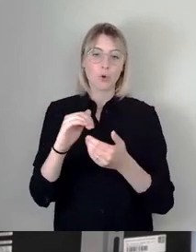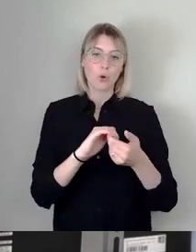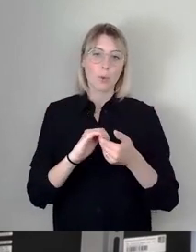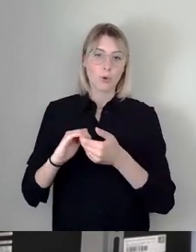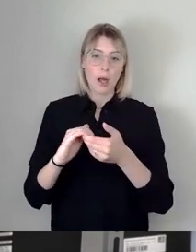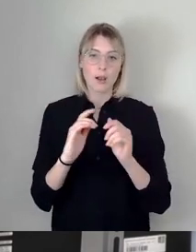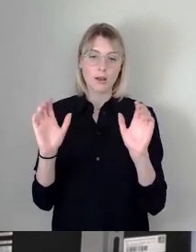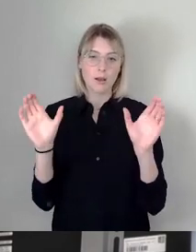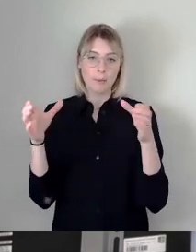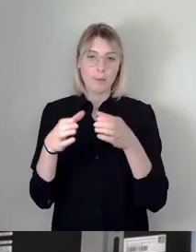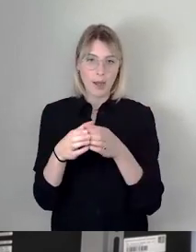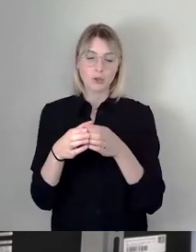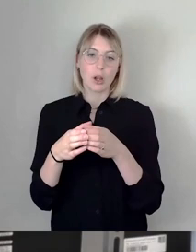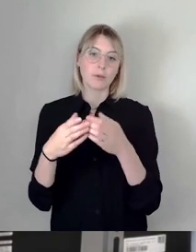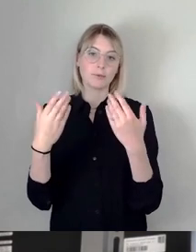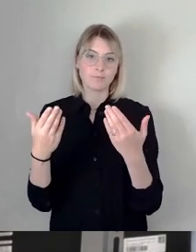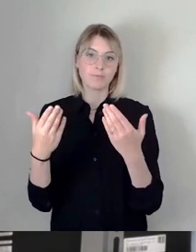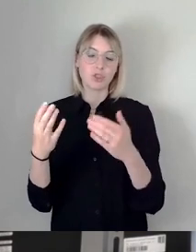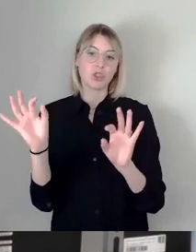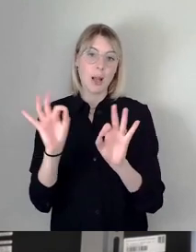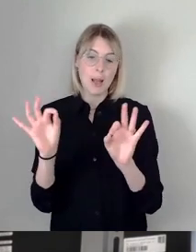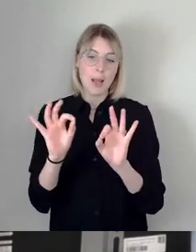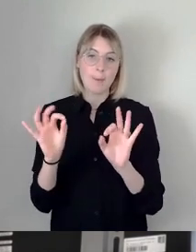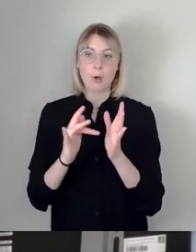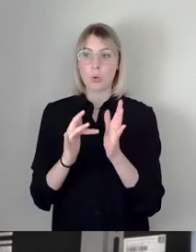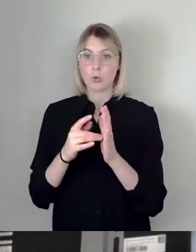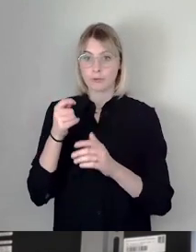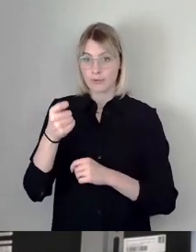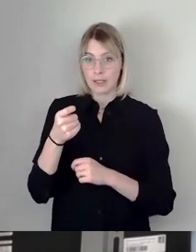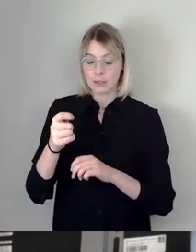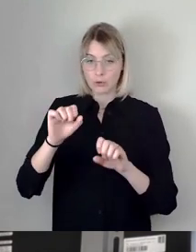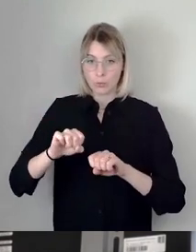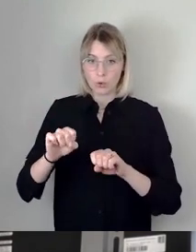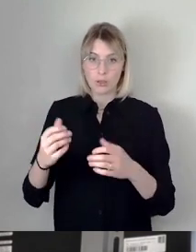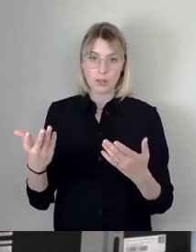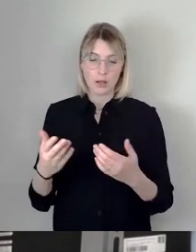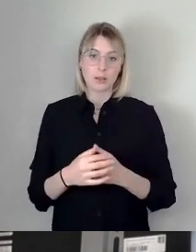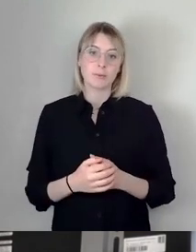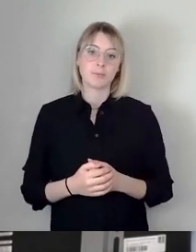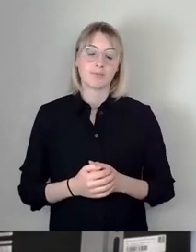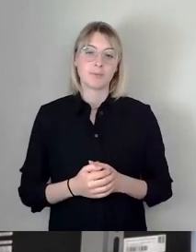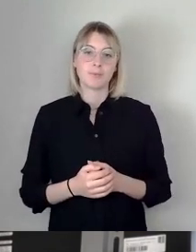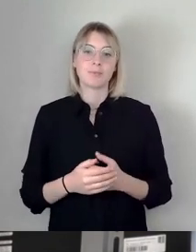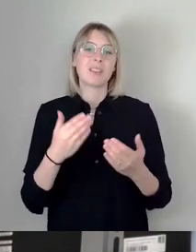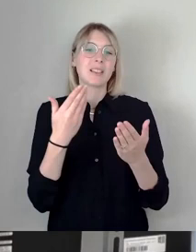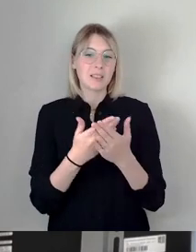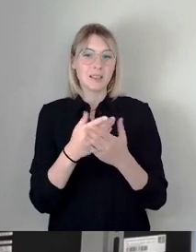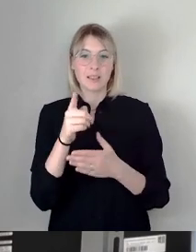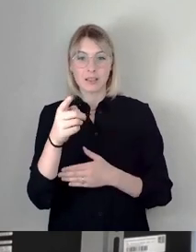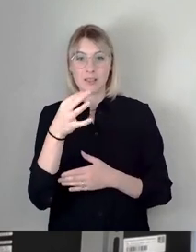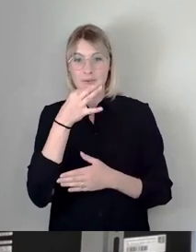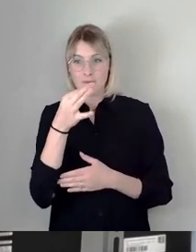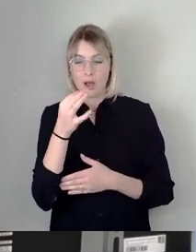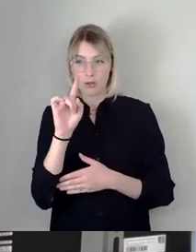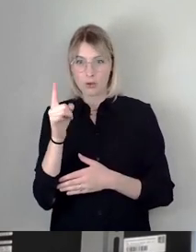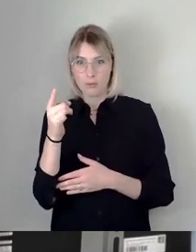Im Sinne der Finanzierungsmöglichkeiten, die wir dann noch haben. deswegen jetzt auf die Frage von Herrn Hans kurz eingehen. Ja, wir